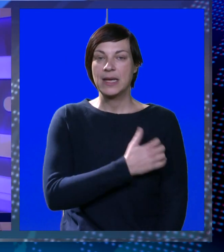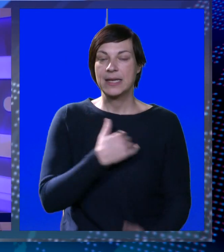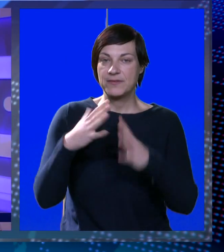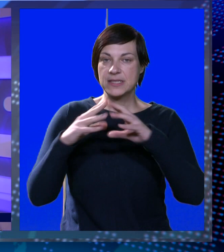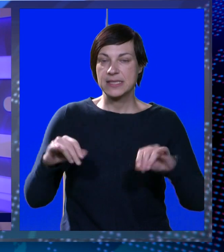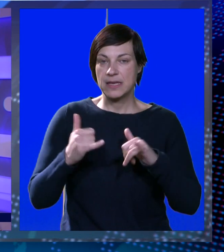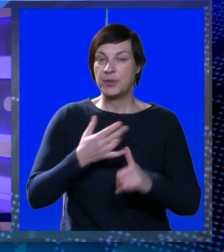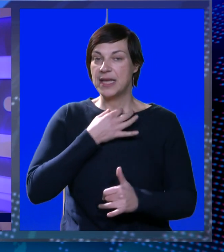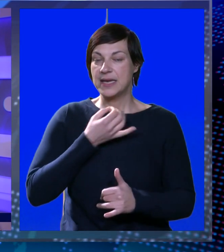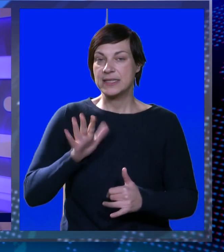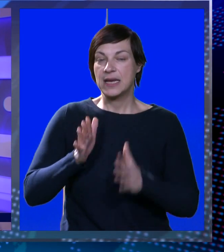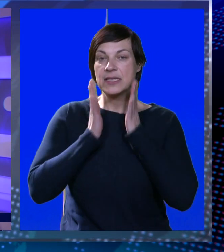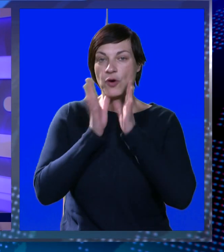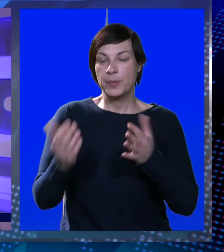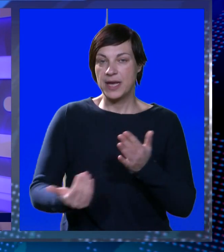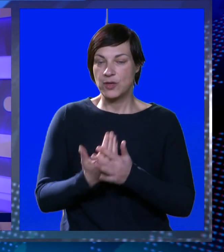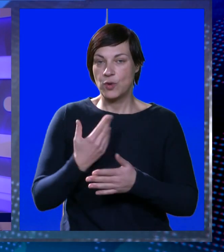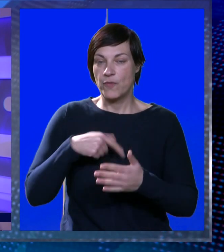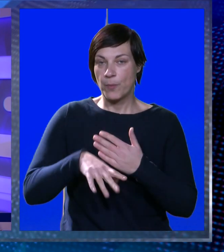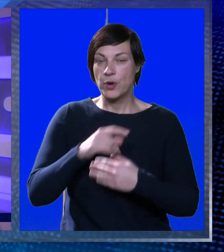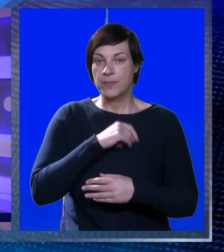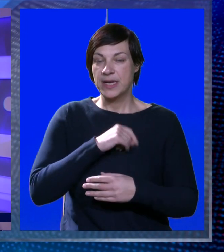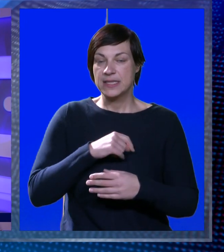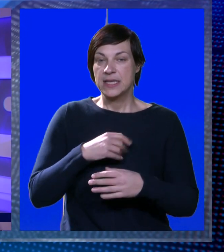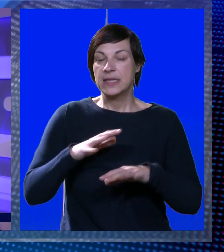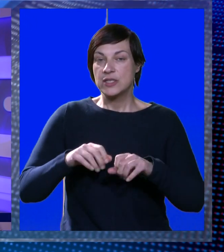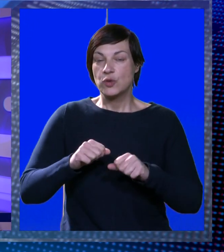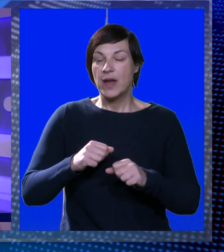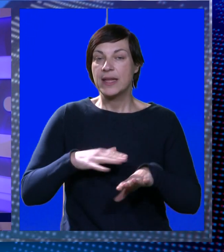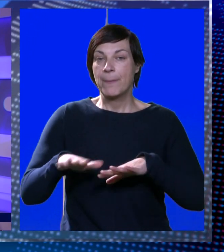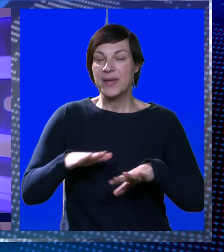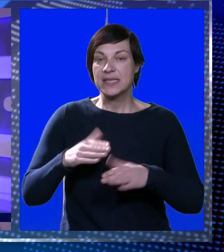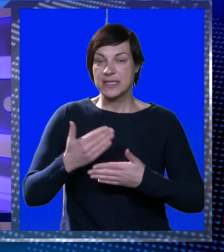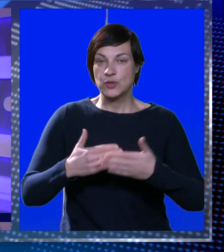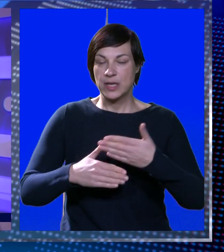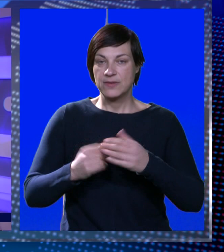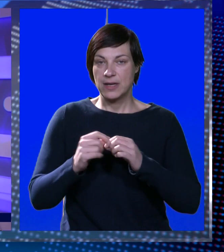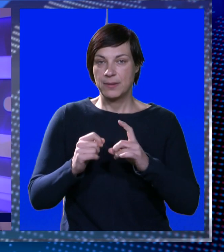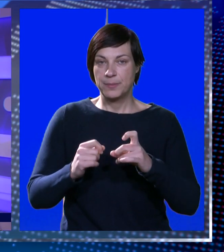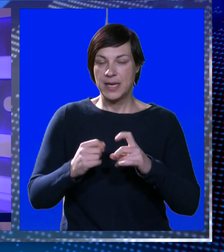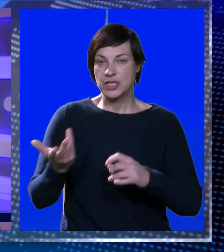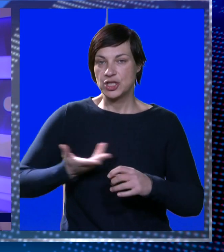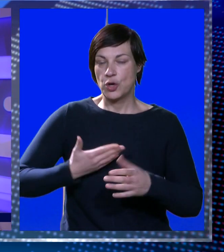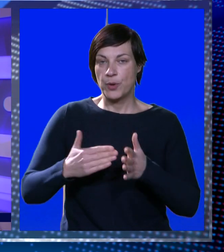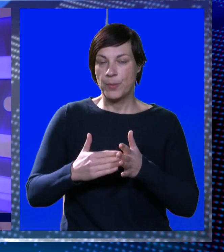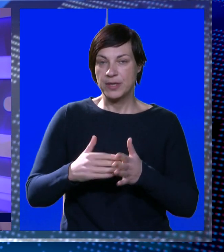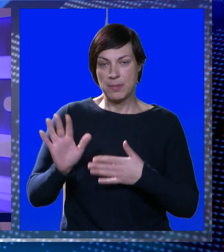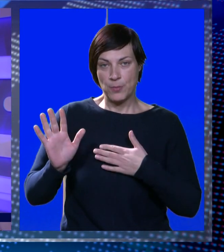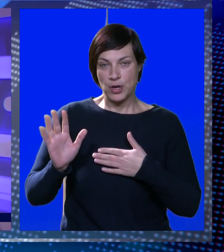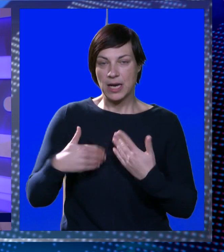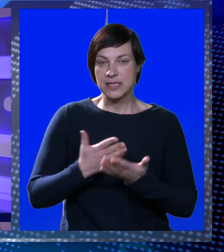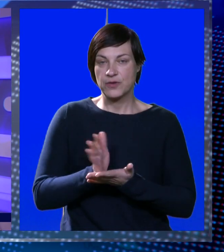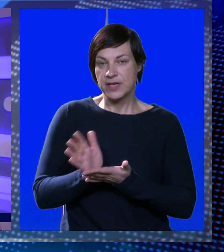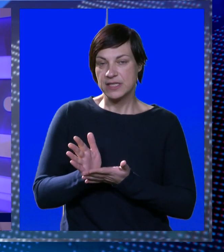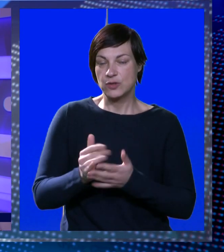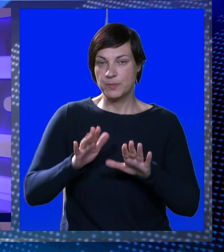Hrvatski sabor danas je glasovao o povjerenju novom podpredsjedniku vlade i ministru graditeljstva. Branko Bačić dobio je potreban broj